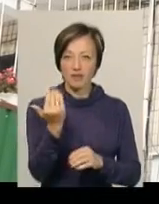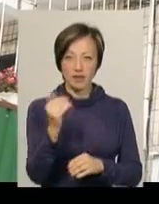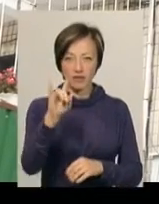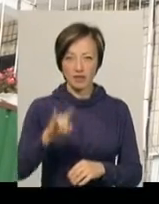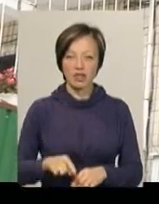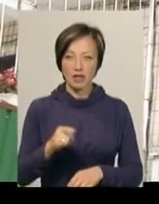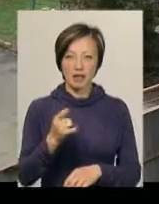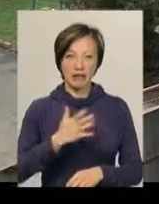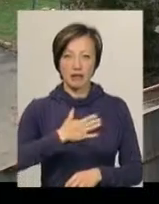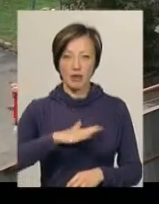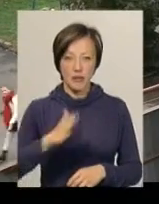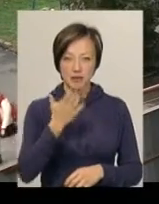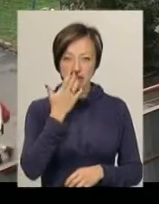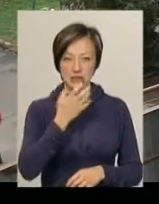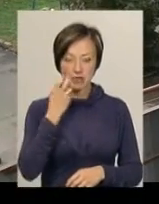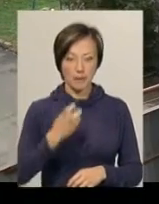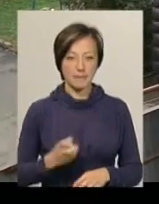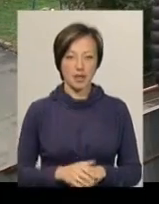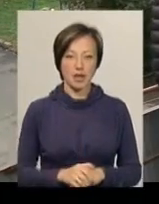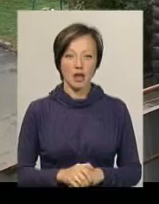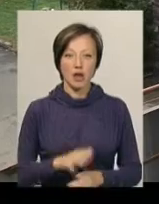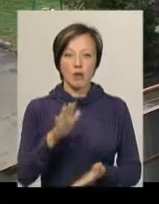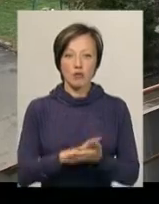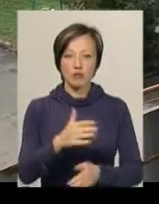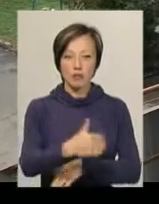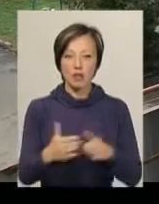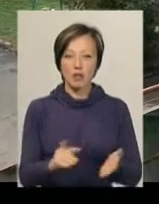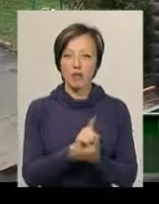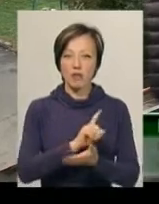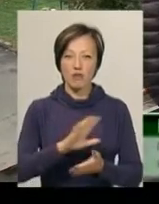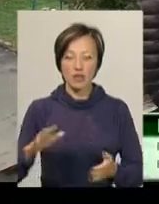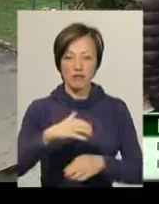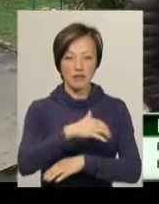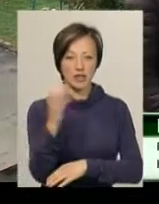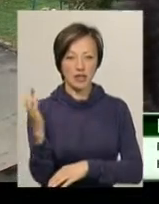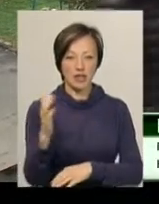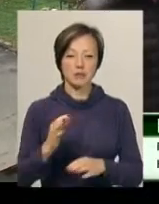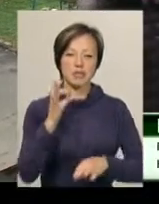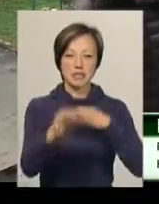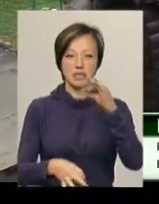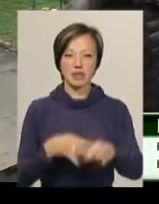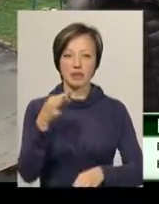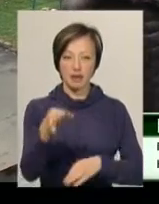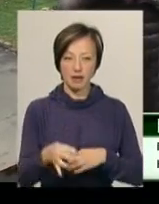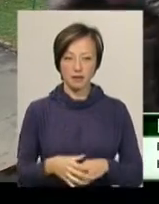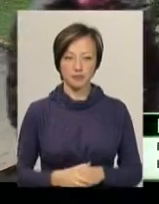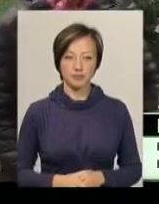через неприємний запах. Мусорні баки не повинні стояти відкритими цілий день.